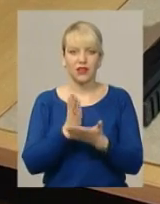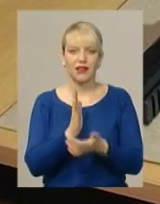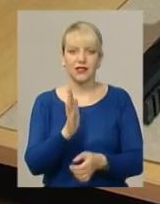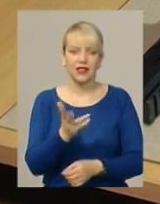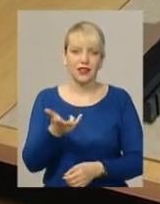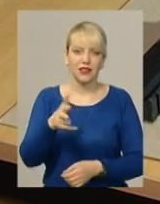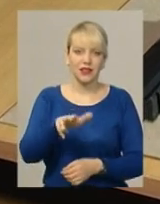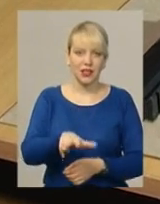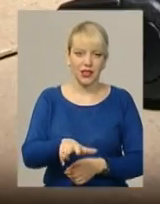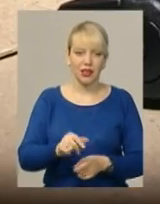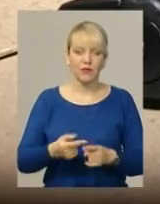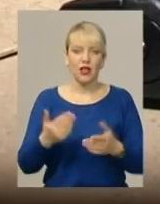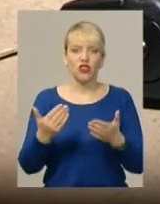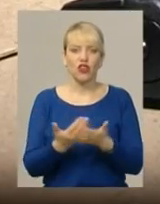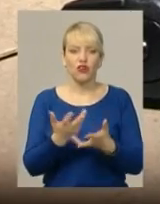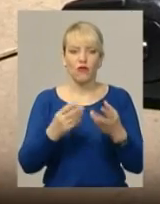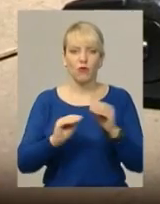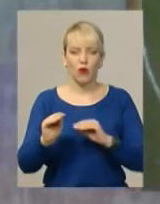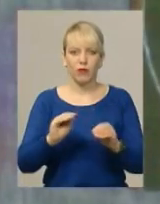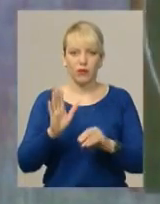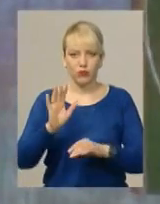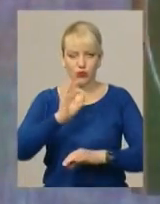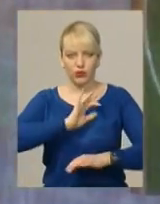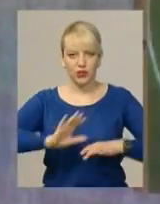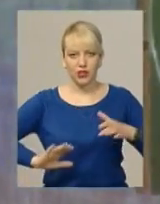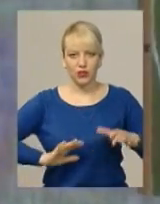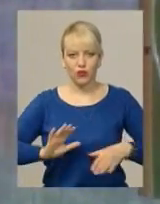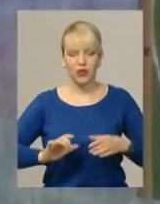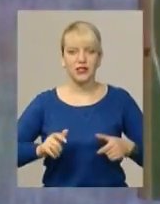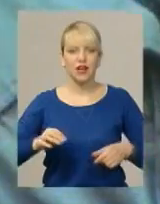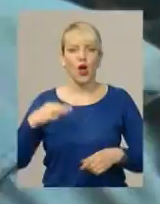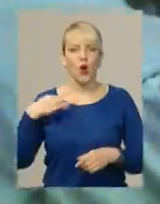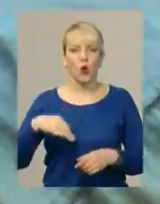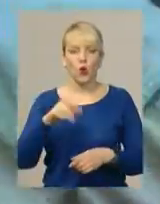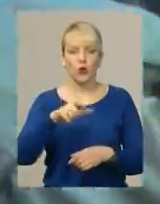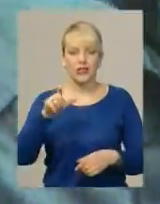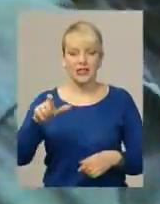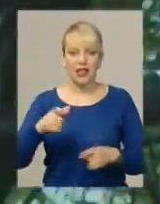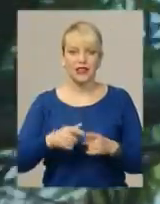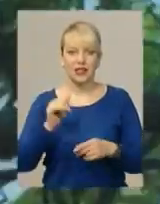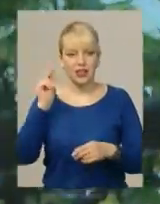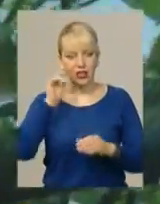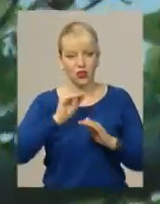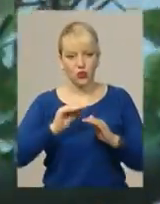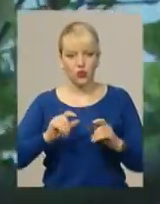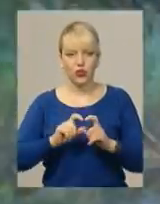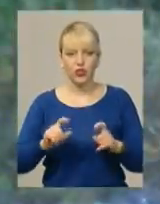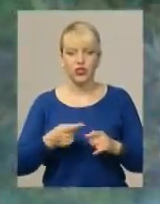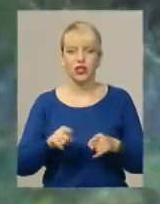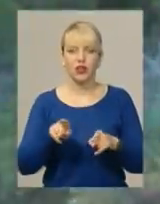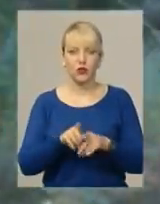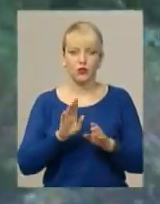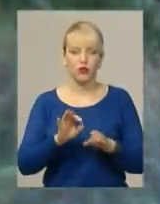новому обладнанні регулярно вправлятимуться в стрільбі курсанти й офіцери Академії та періодично до призовники. Для них у травні планують провести військово